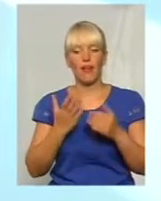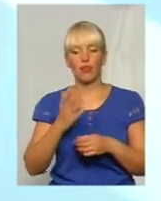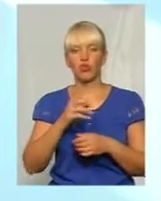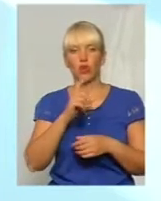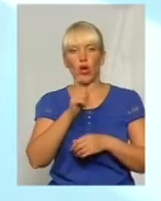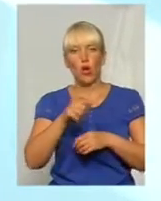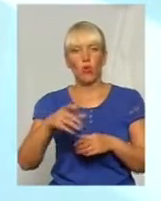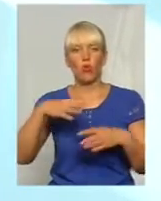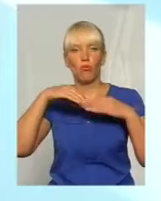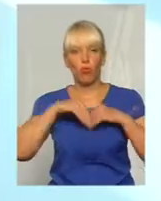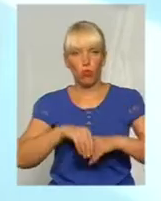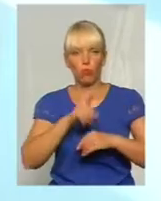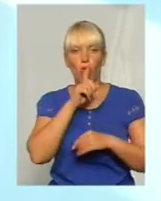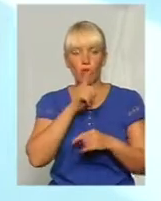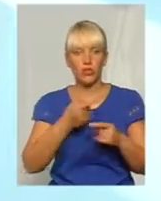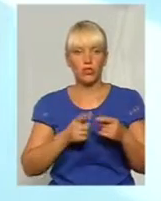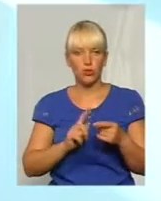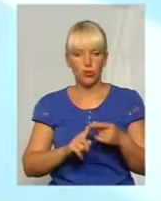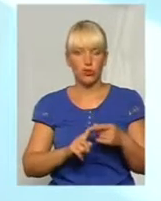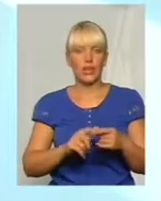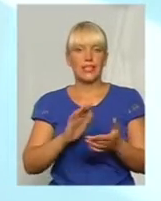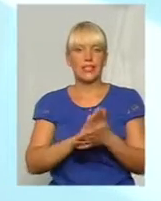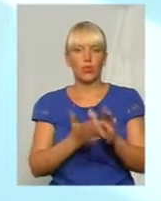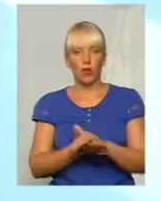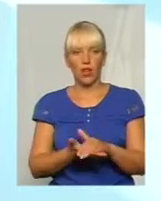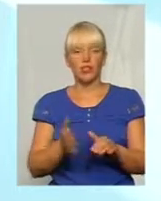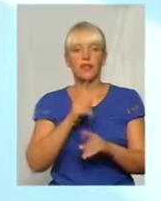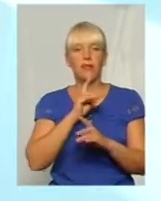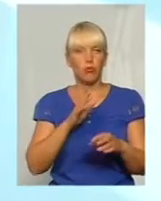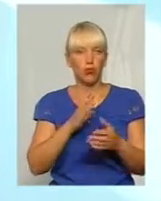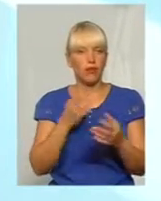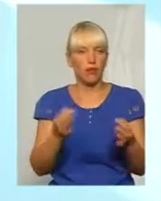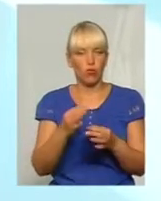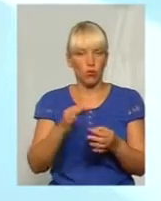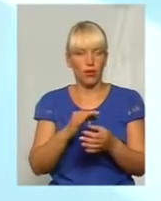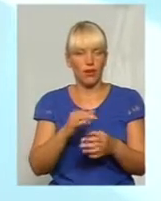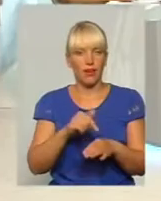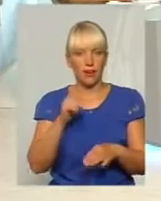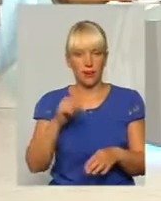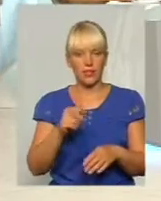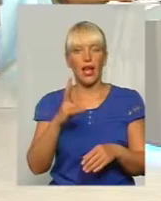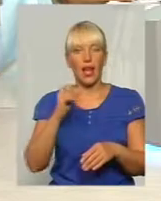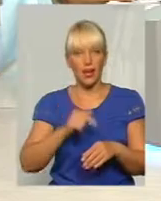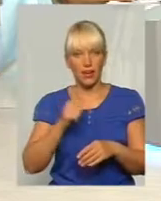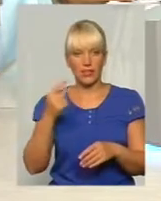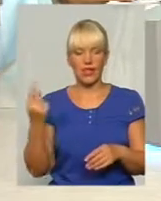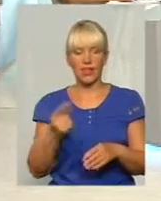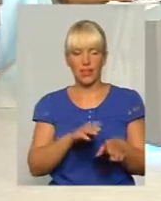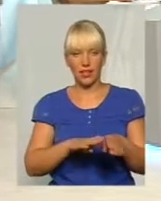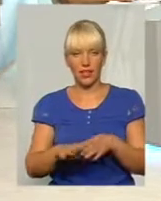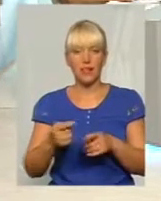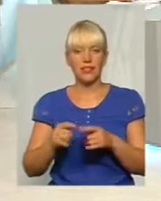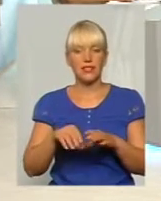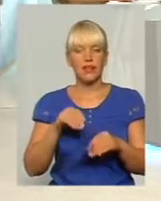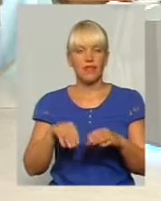рада, цю ситуацію, і не буде якимось чином реагувати на неї. Ну, а реакція повинна бути єдина – це вибори. Це довіра чи недовіраці